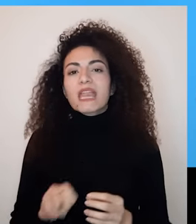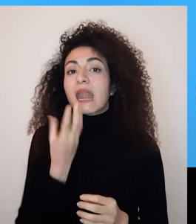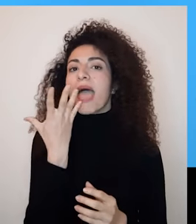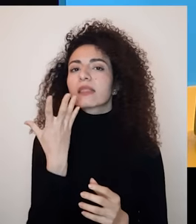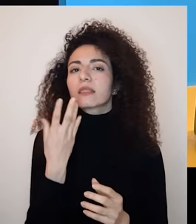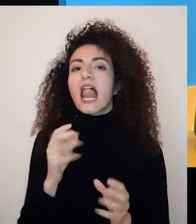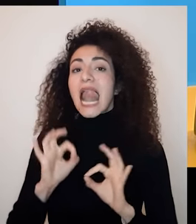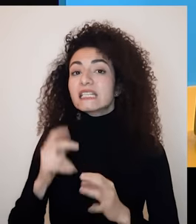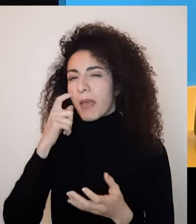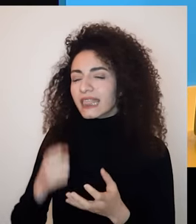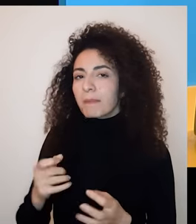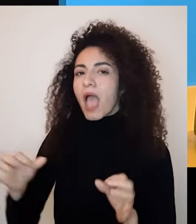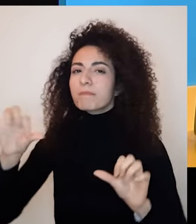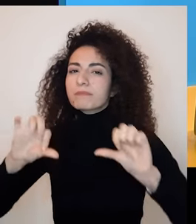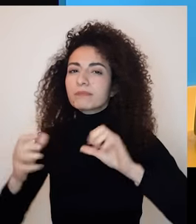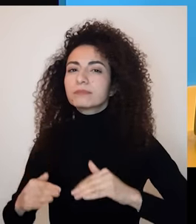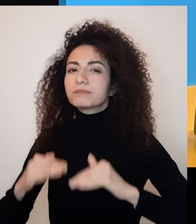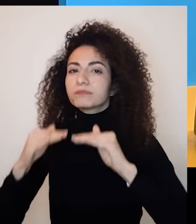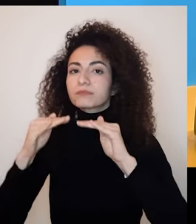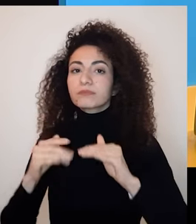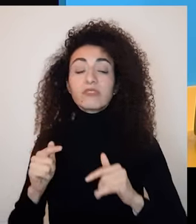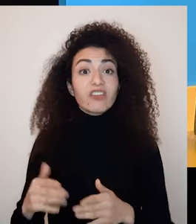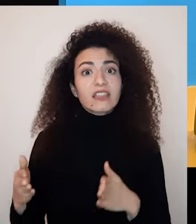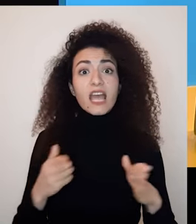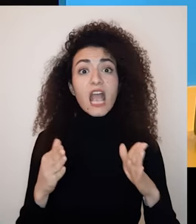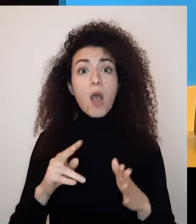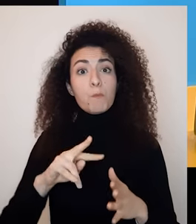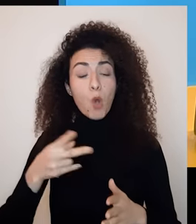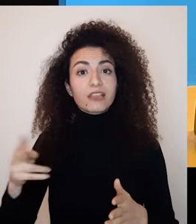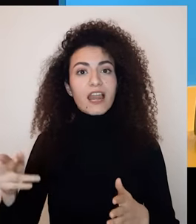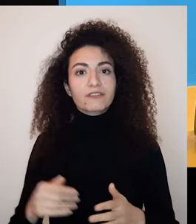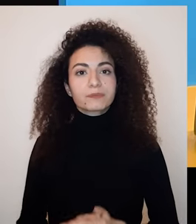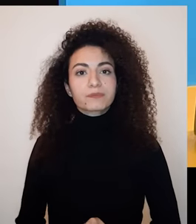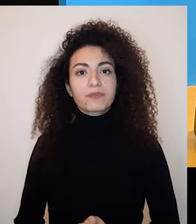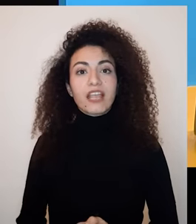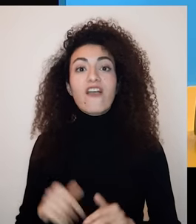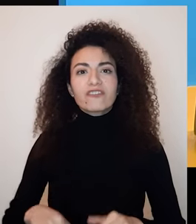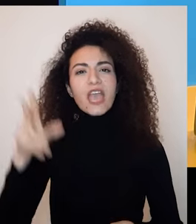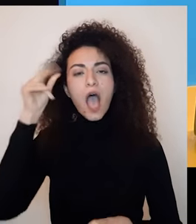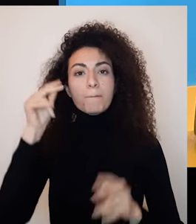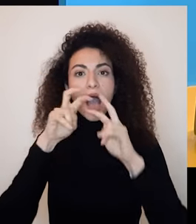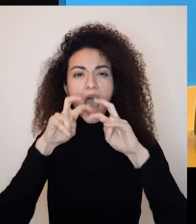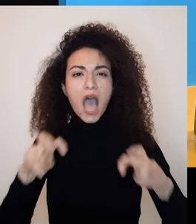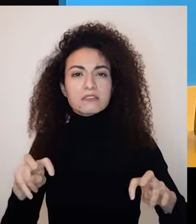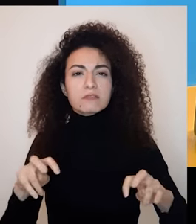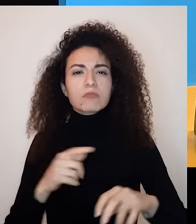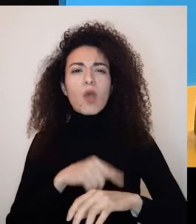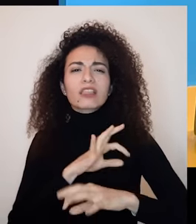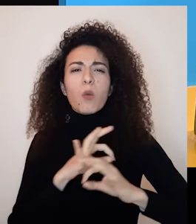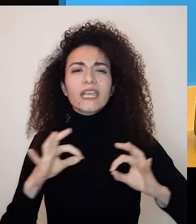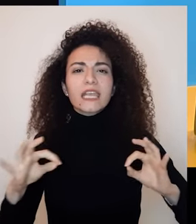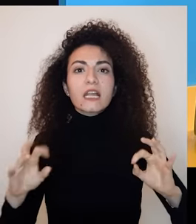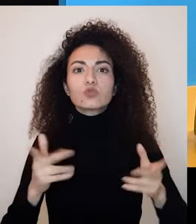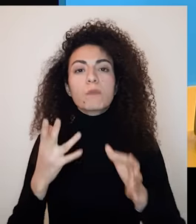التفكير رابعاً كيف يمكن تغذية علاقات ذات معنى؟ لعلاقات مثل النبات بحاجة لعناية واهتمام لتنمى